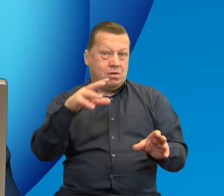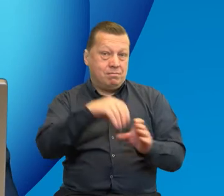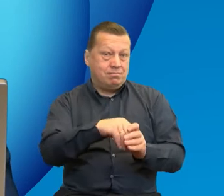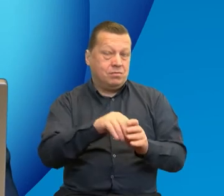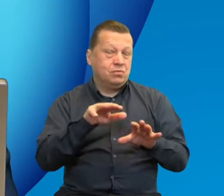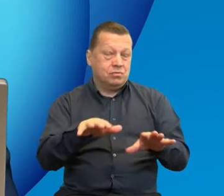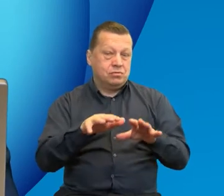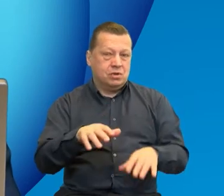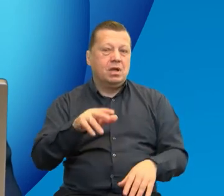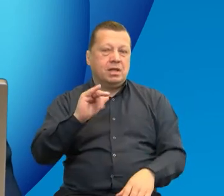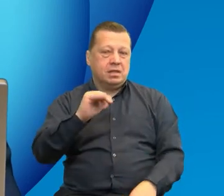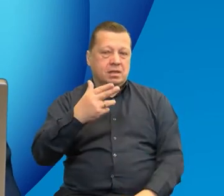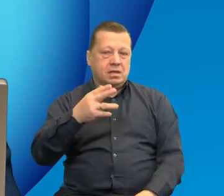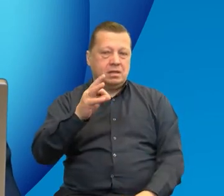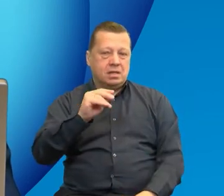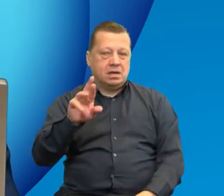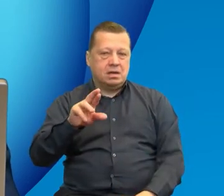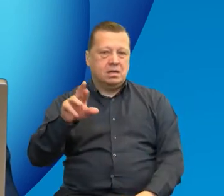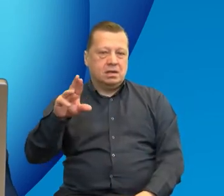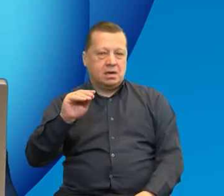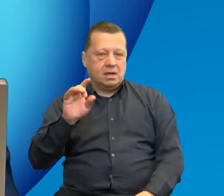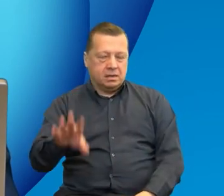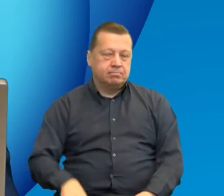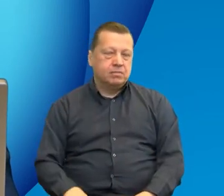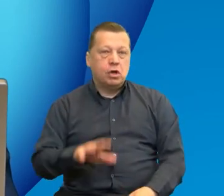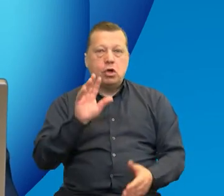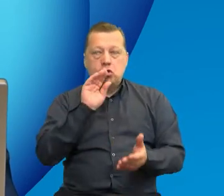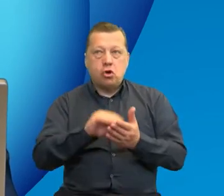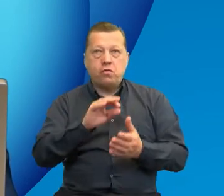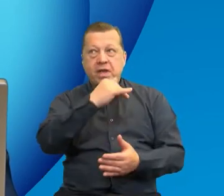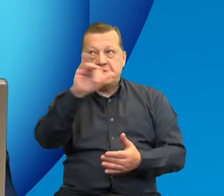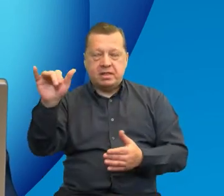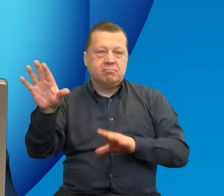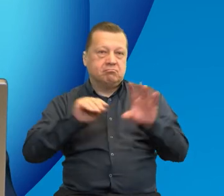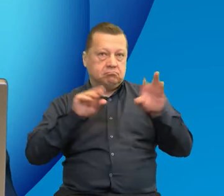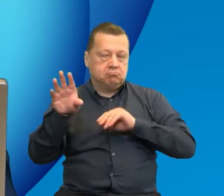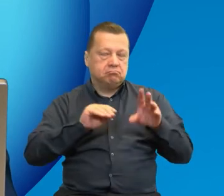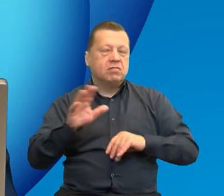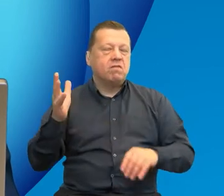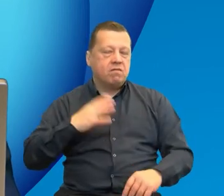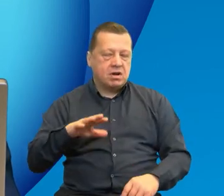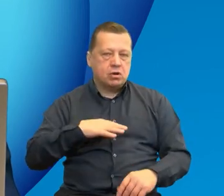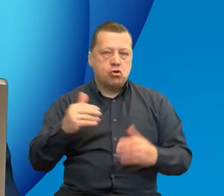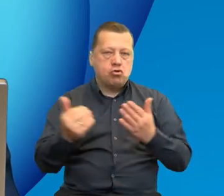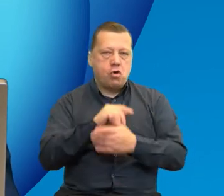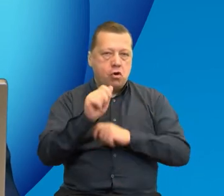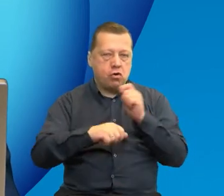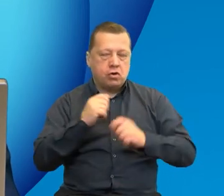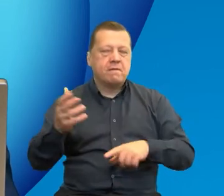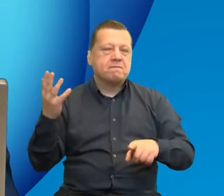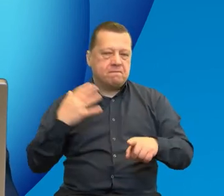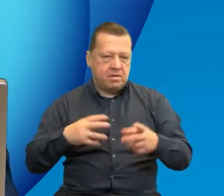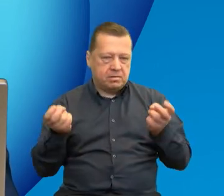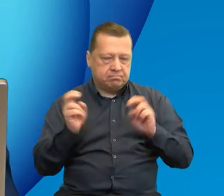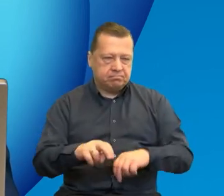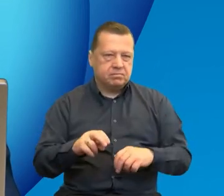Interreg. Warto czerpać z doświadczeń innych. Warto tworzyć nowe rozwiązania w oparciu